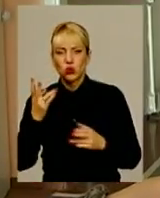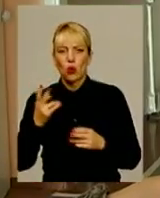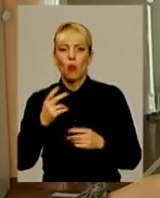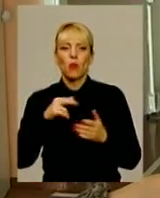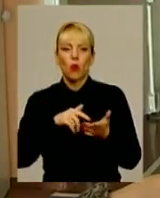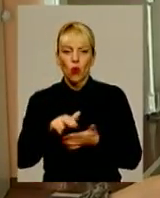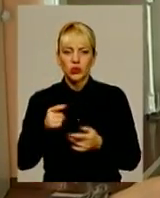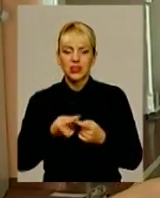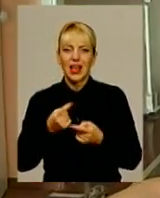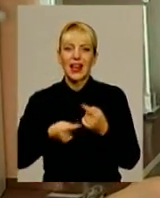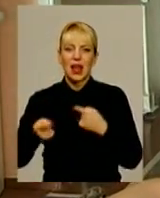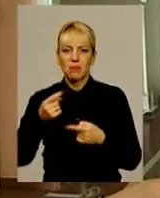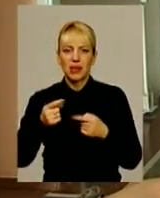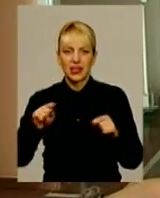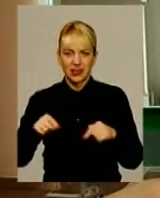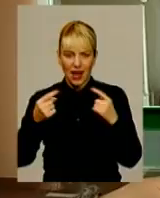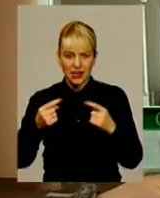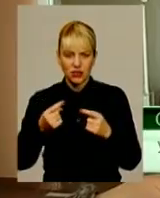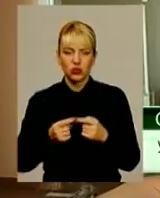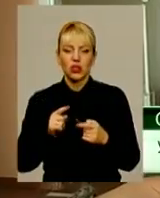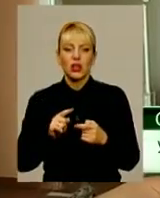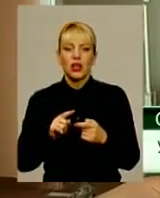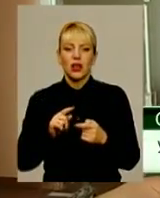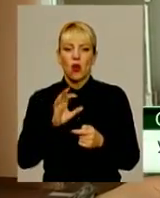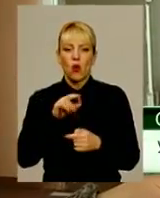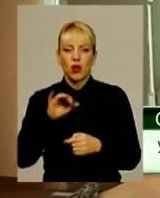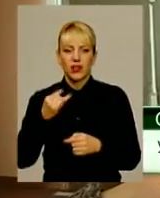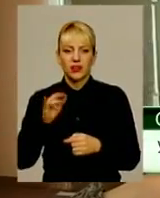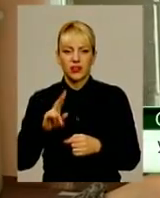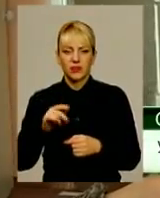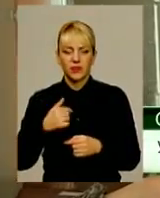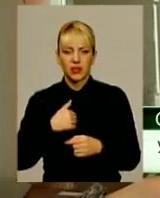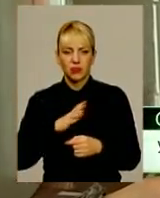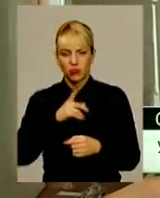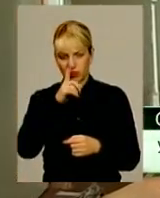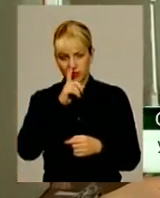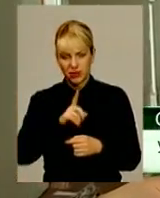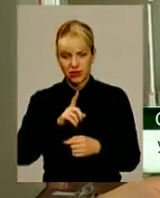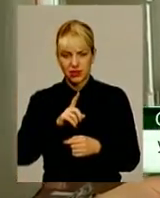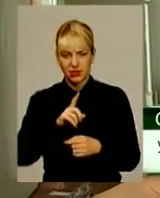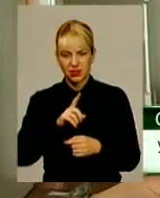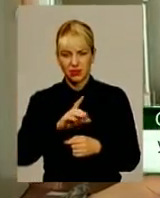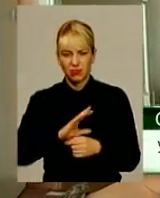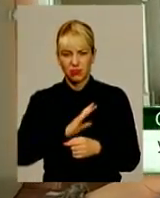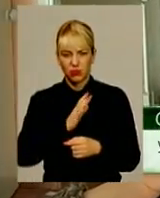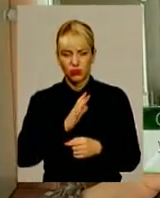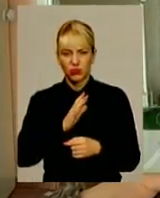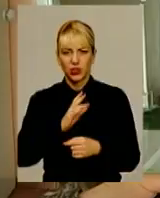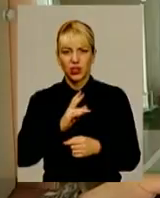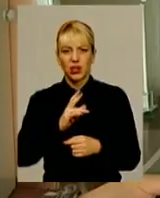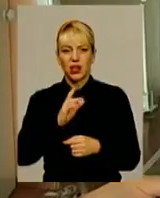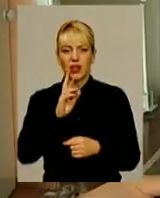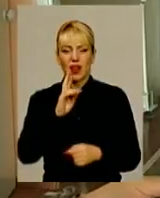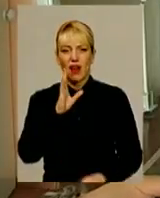Улійник. Сначала був на Явровському полігоні в Немеровий місяць, потім місяць в Часті, в